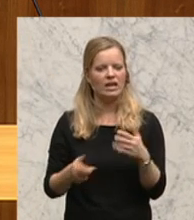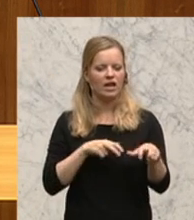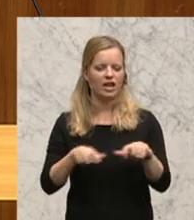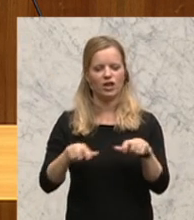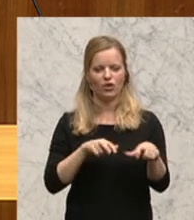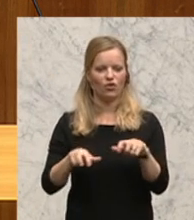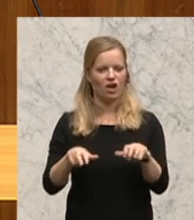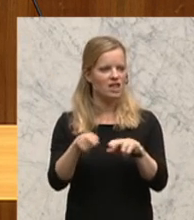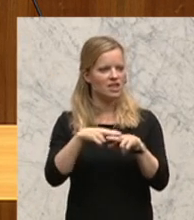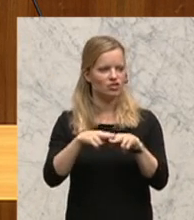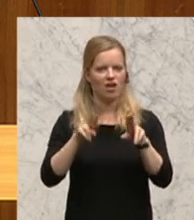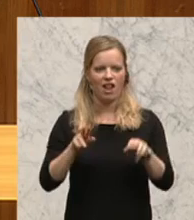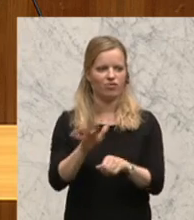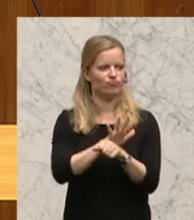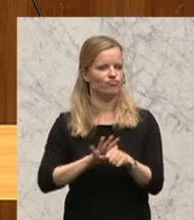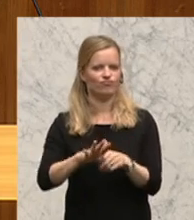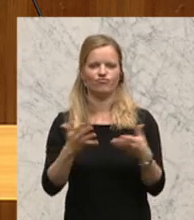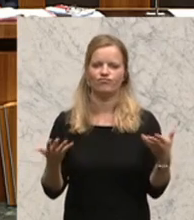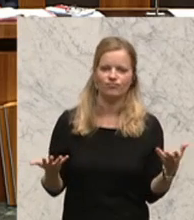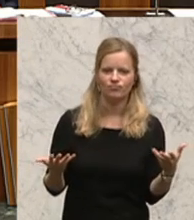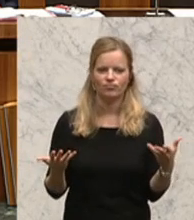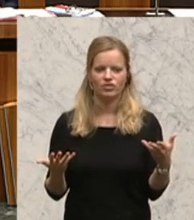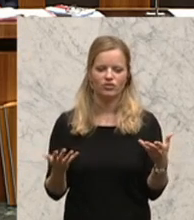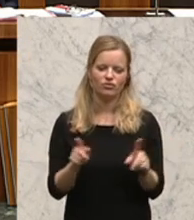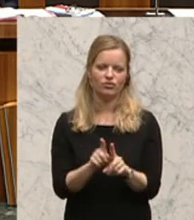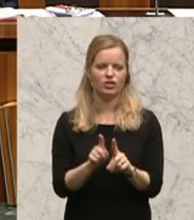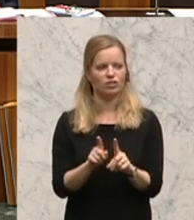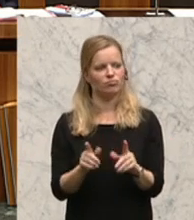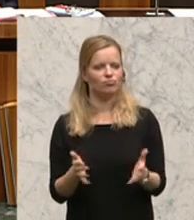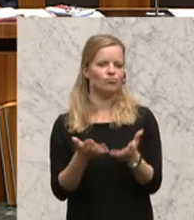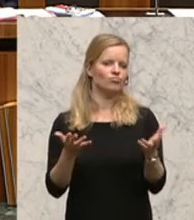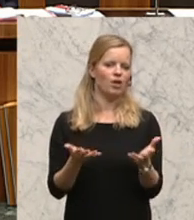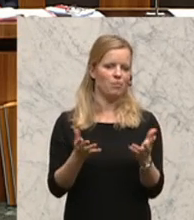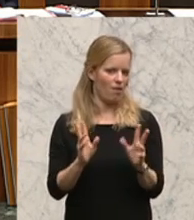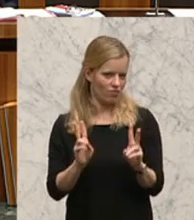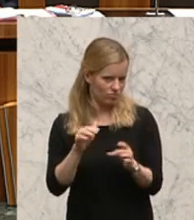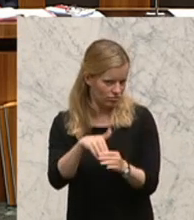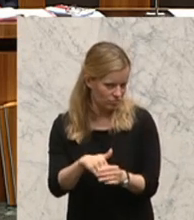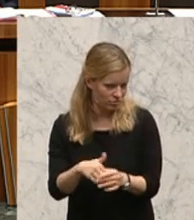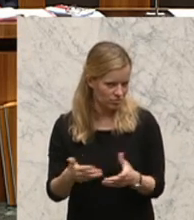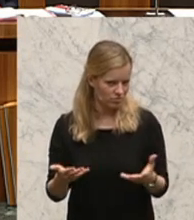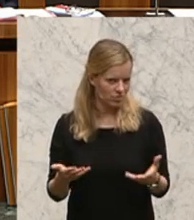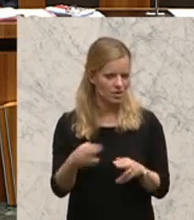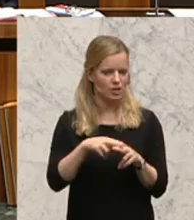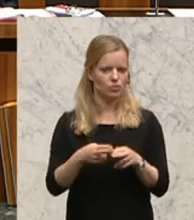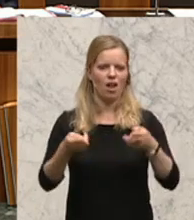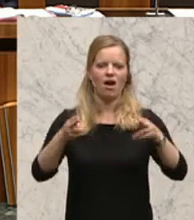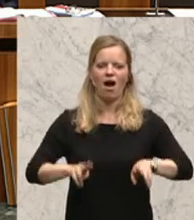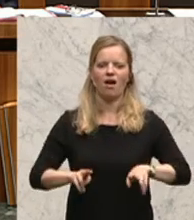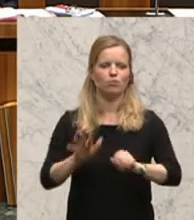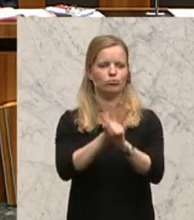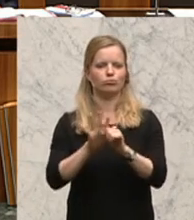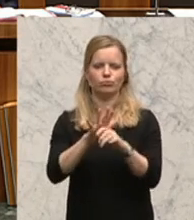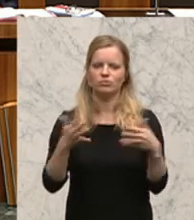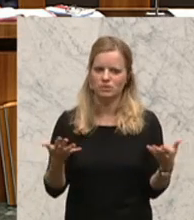das erste Mal, dass die Regierung den Nationalrat vorführt. Es ist ja nicht das erste Mal, dass die Regierung den Nationalrat vorführt. 2010 hat Finanzminister